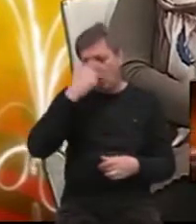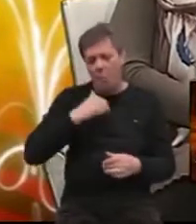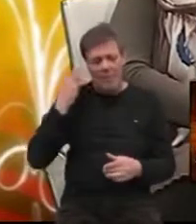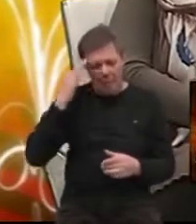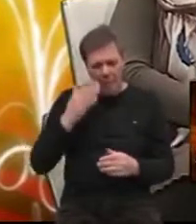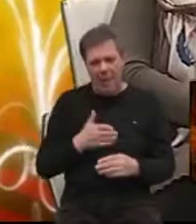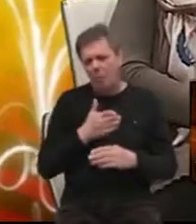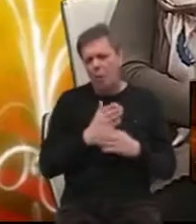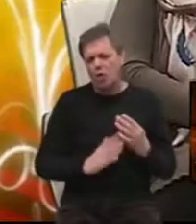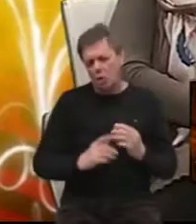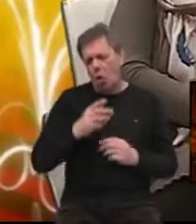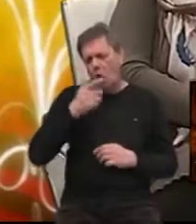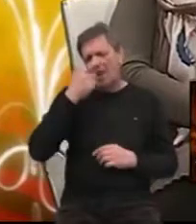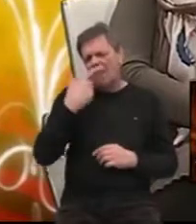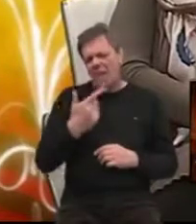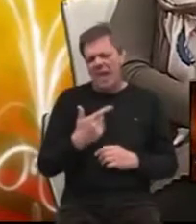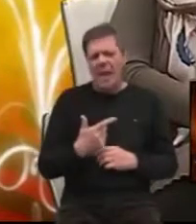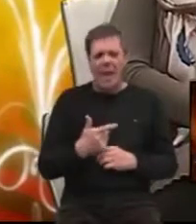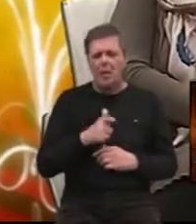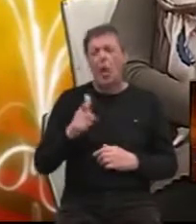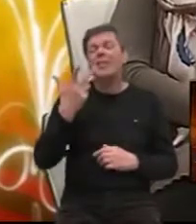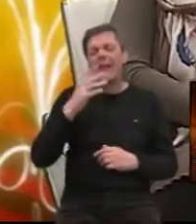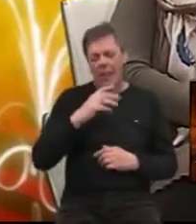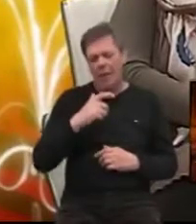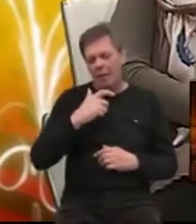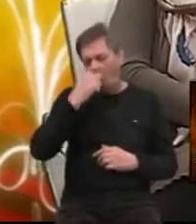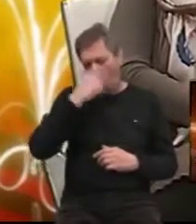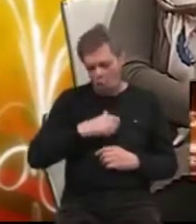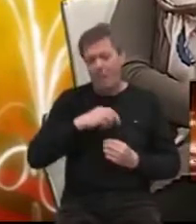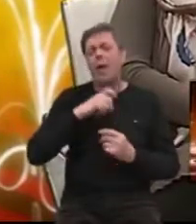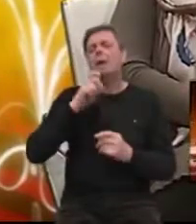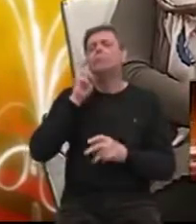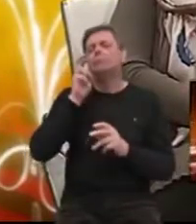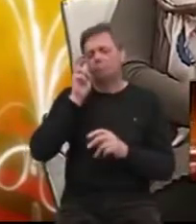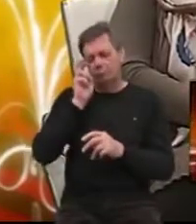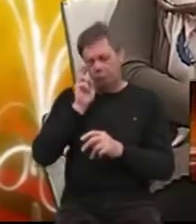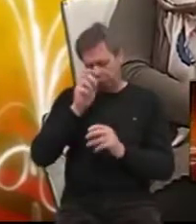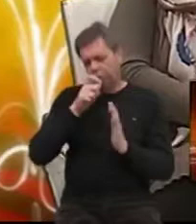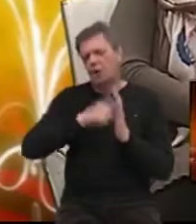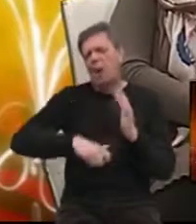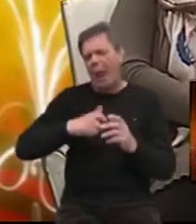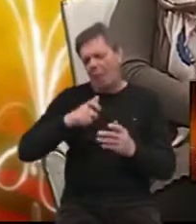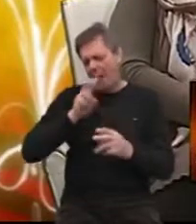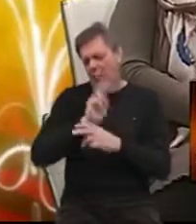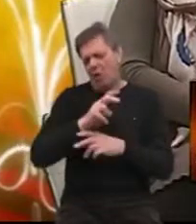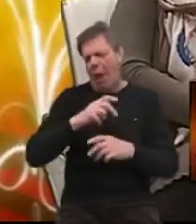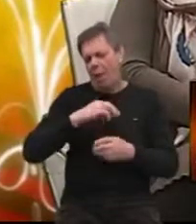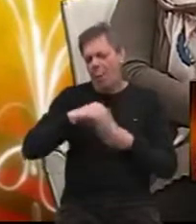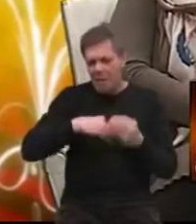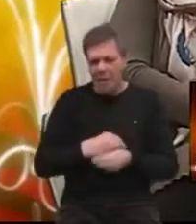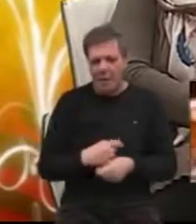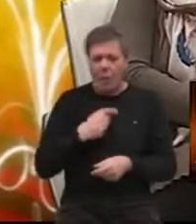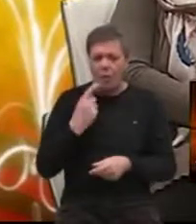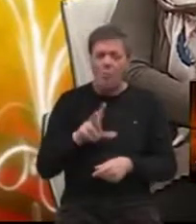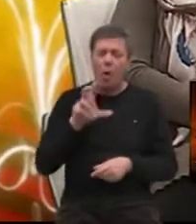brine prosječno dvije i pol, znači dvije do tri osobe, opet članova obitelji. Znači, mi u Hrvatskoj sada govorimo o